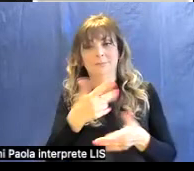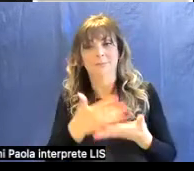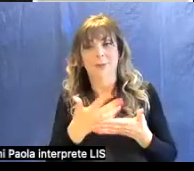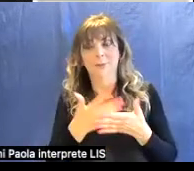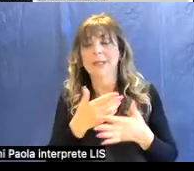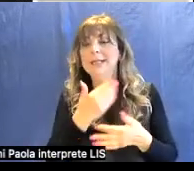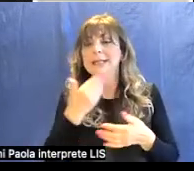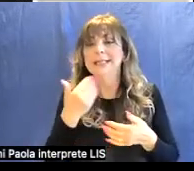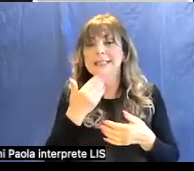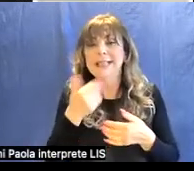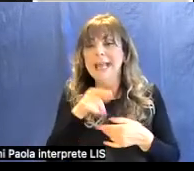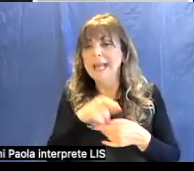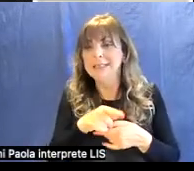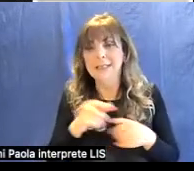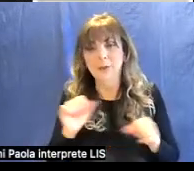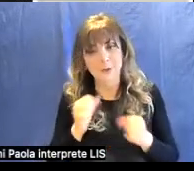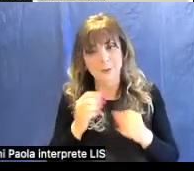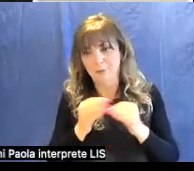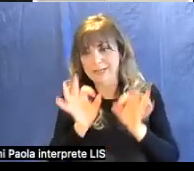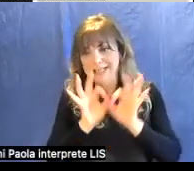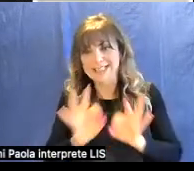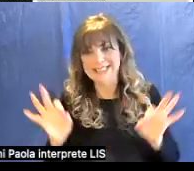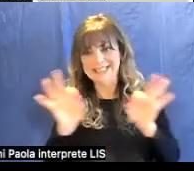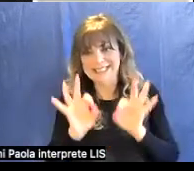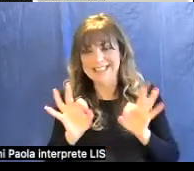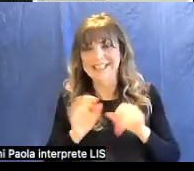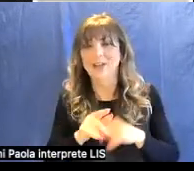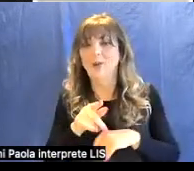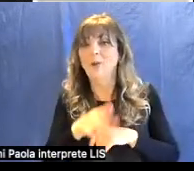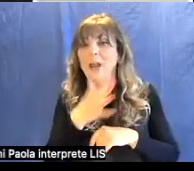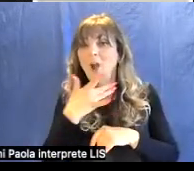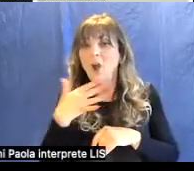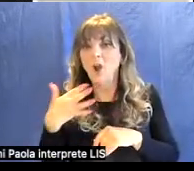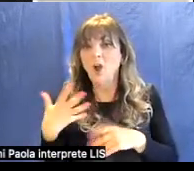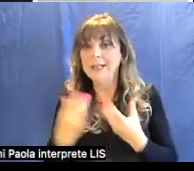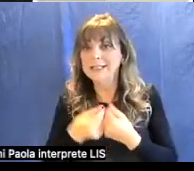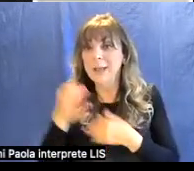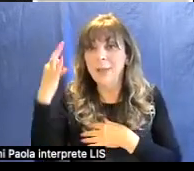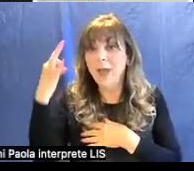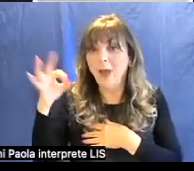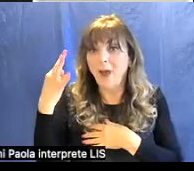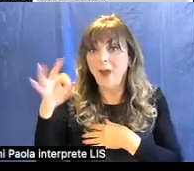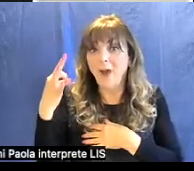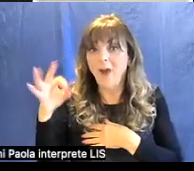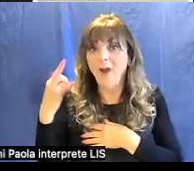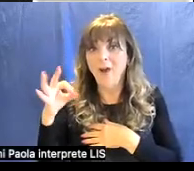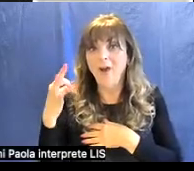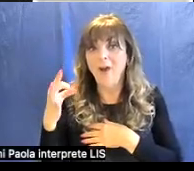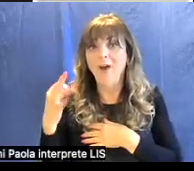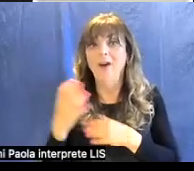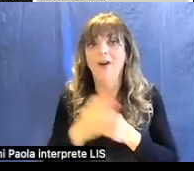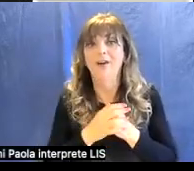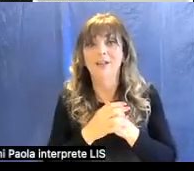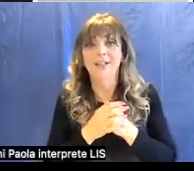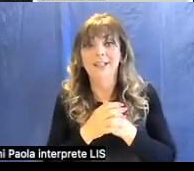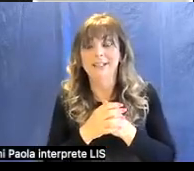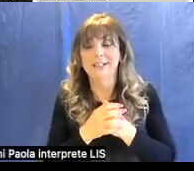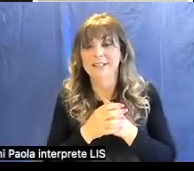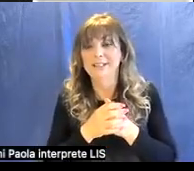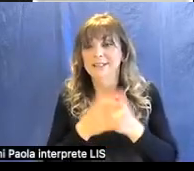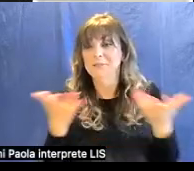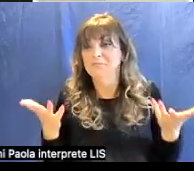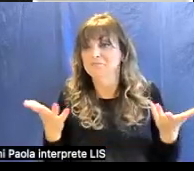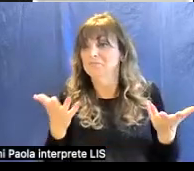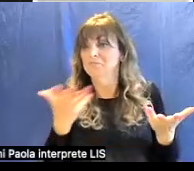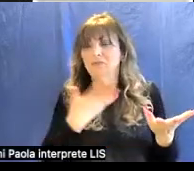fare quello che non ne sia più e di quel colore con l'oro insieme il quale fiorisce in tutti tutti i lavori di nostra